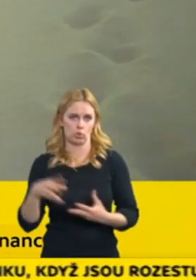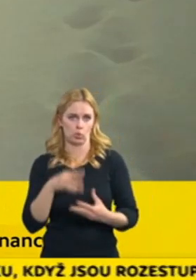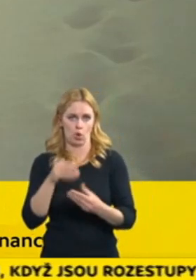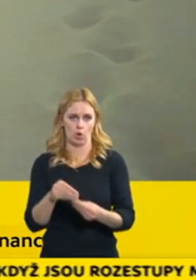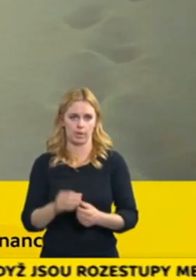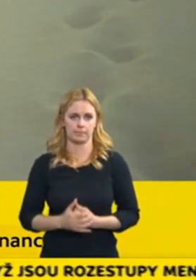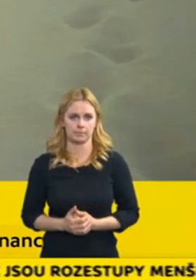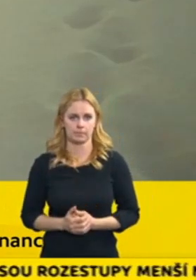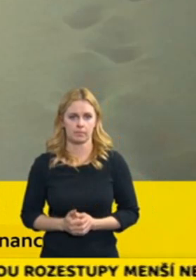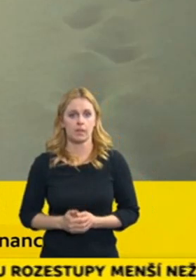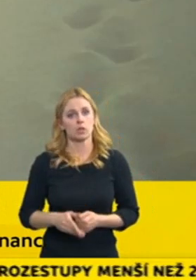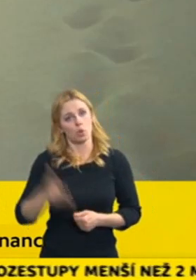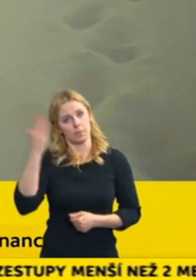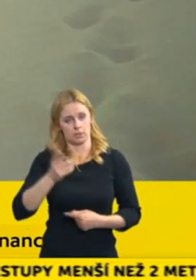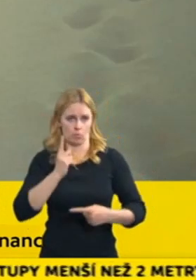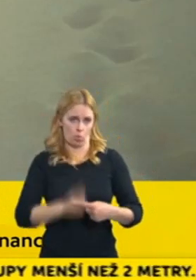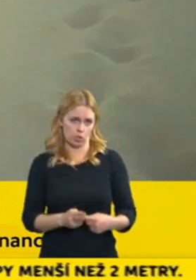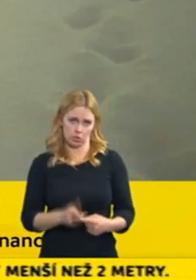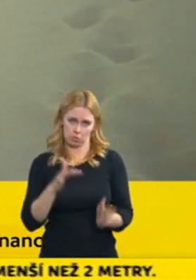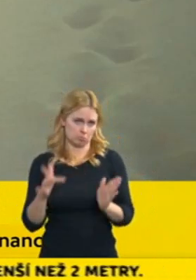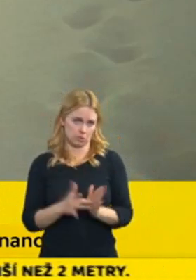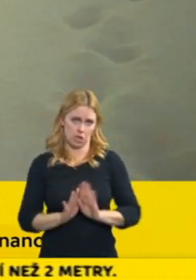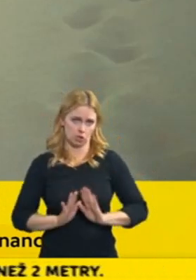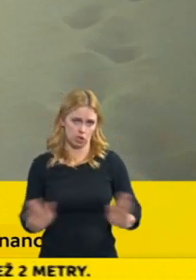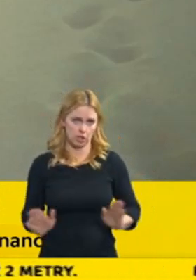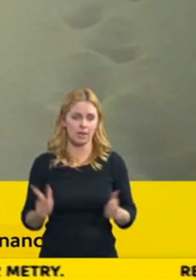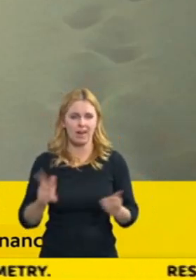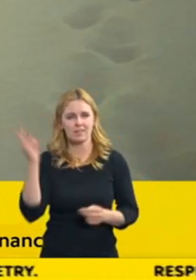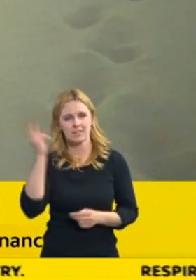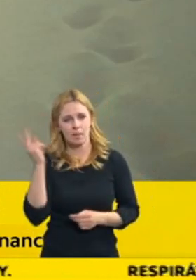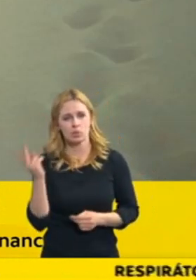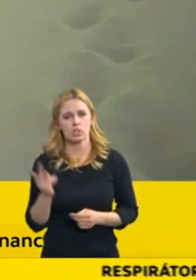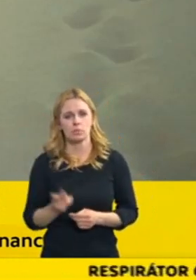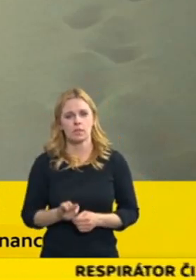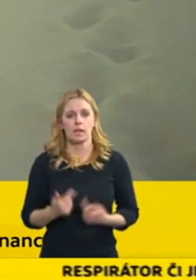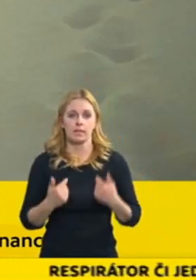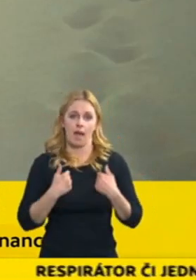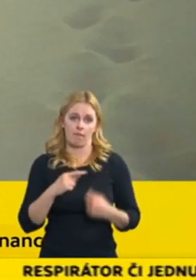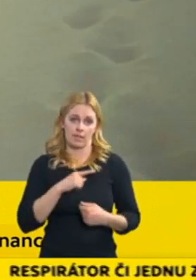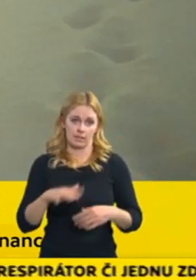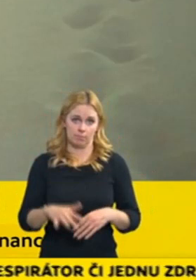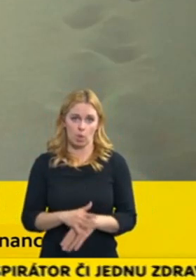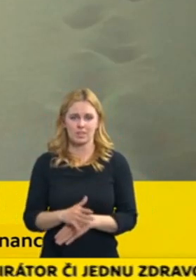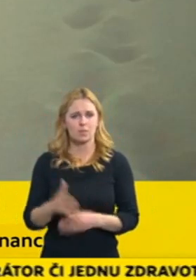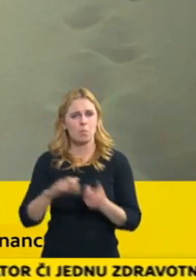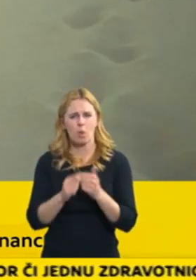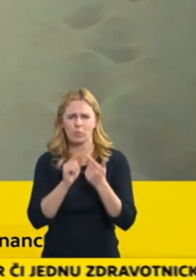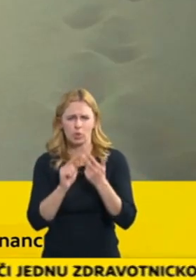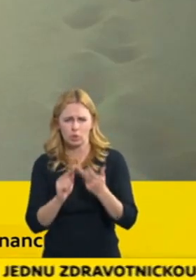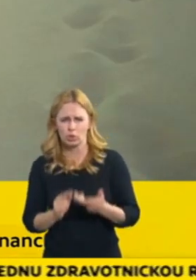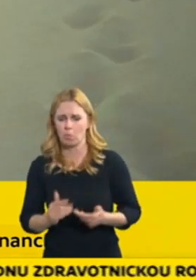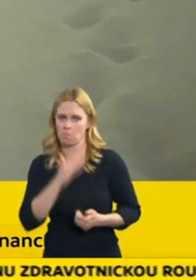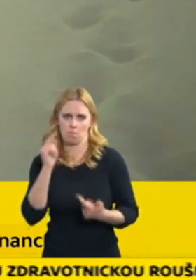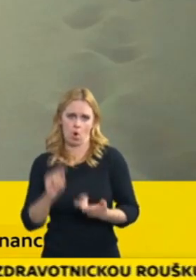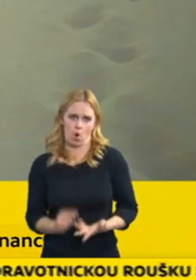bych to asi upřesnila. Nicméně těch otazníků nebudu říkat sama za sebe, se mi tam opravdu jevilo docela dostalé.